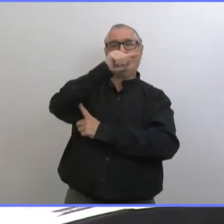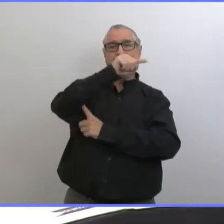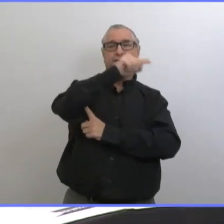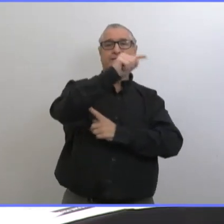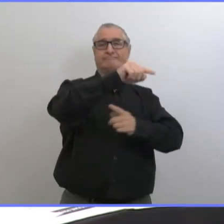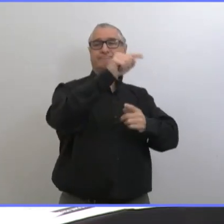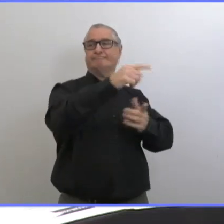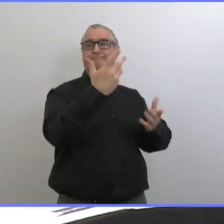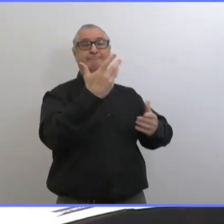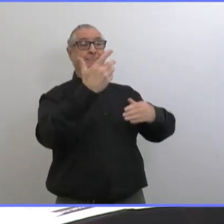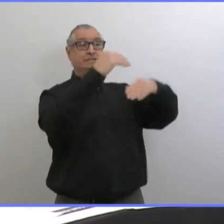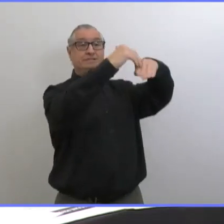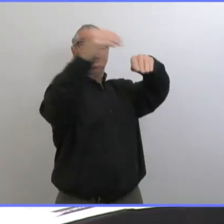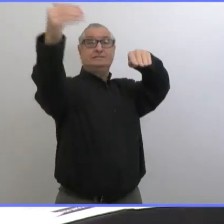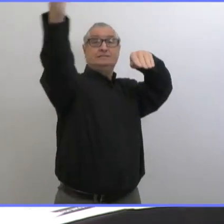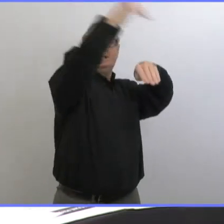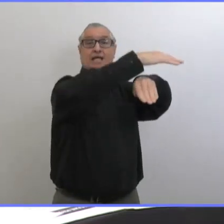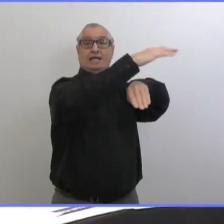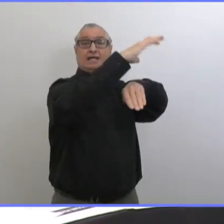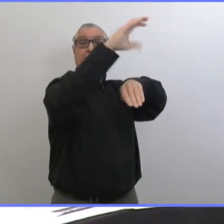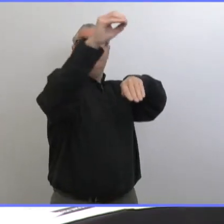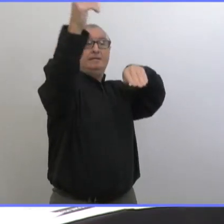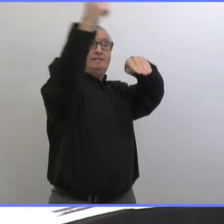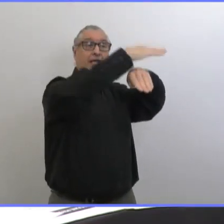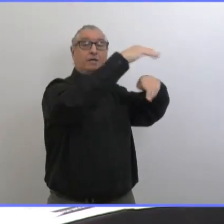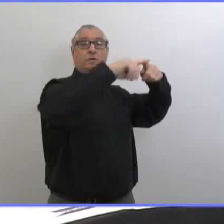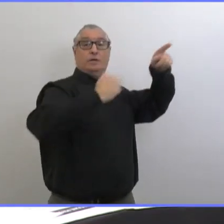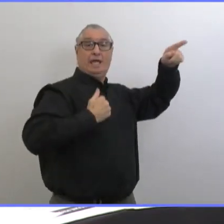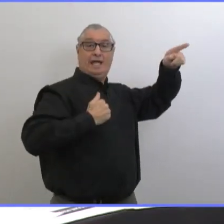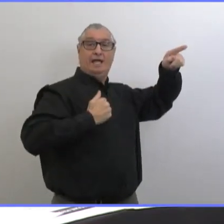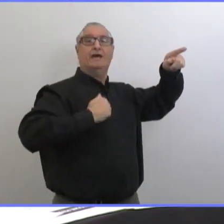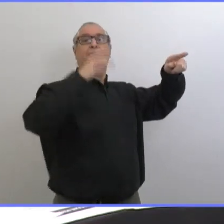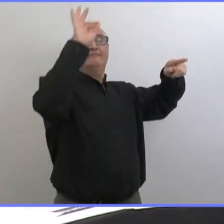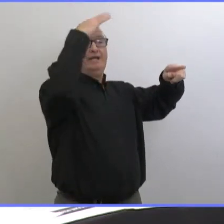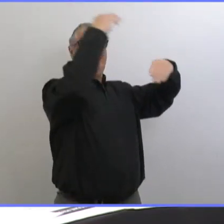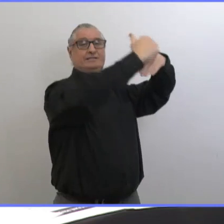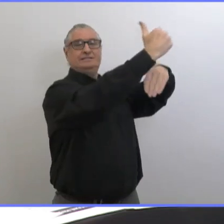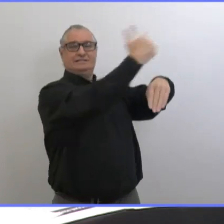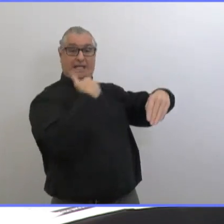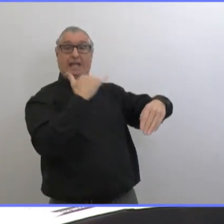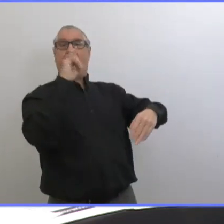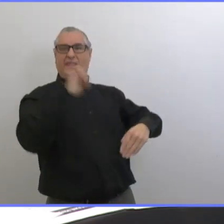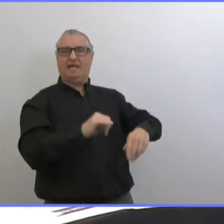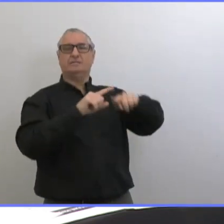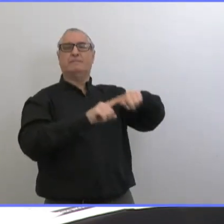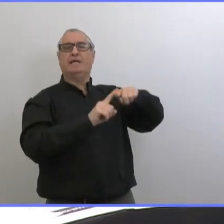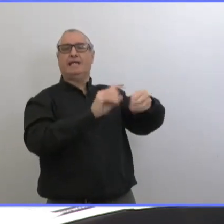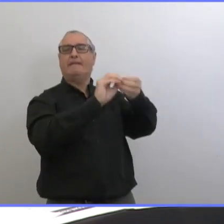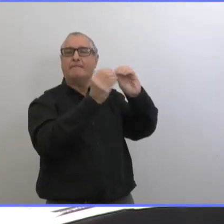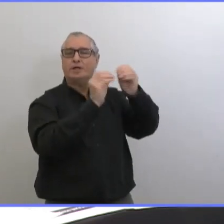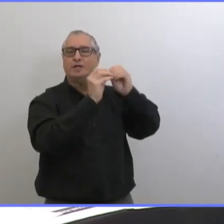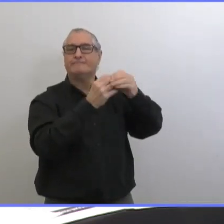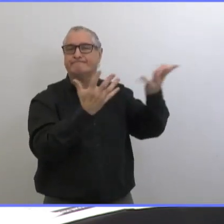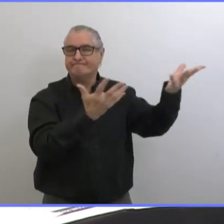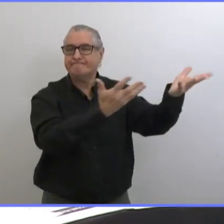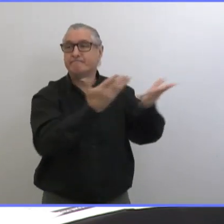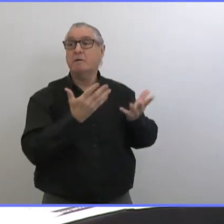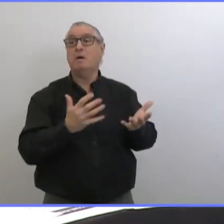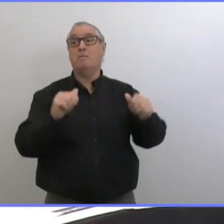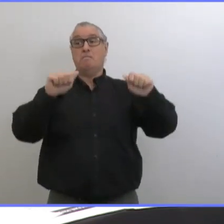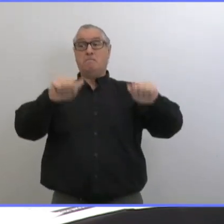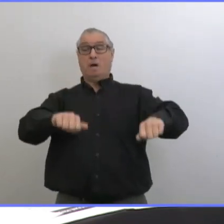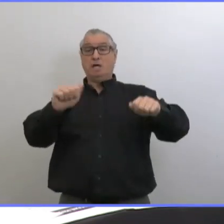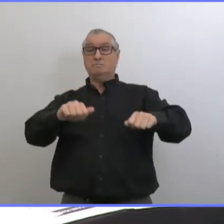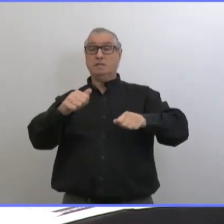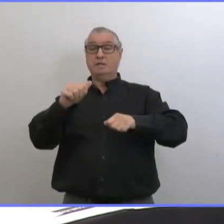fabricants que les gens de plus de 60 ans pourront être inclus dans la vaccination entre avril et mai c'est nos meilleures